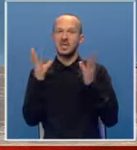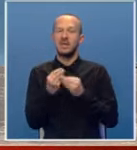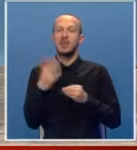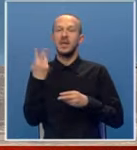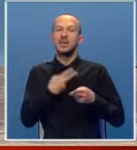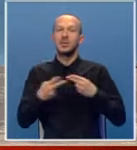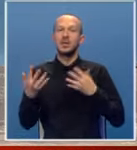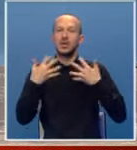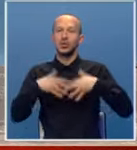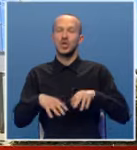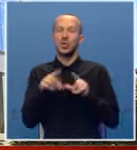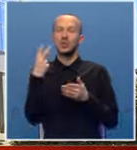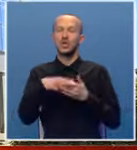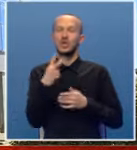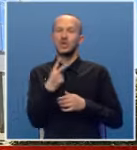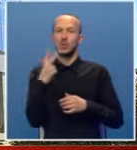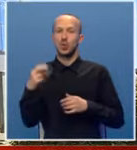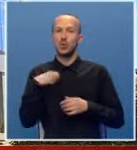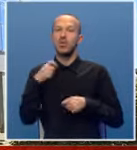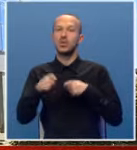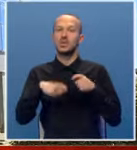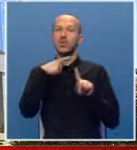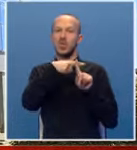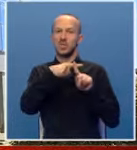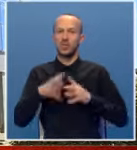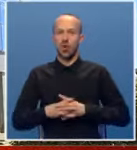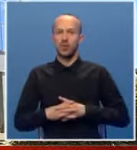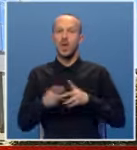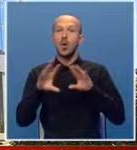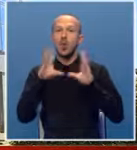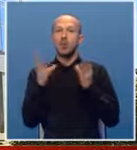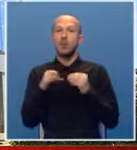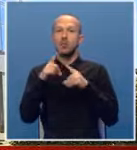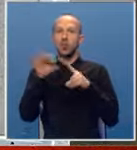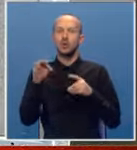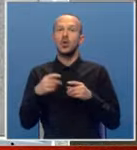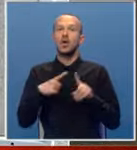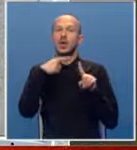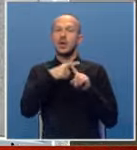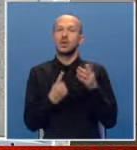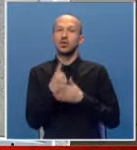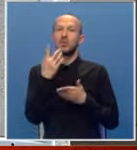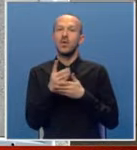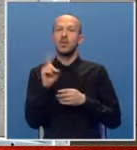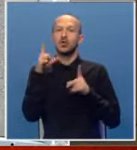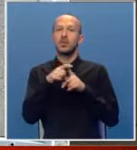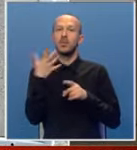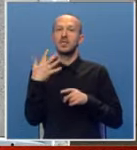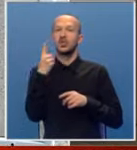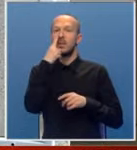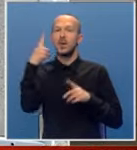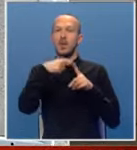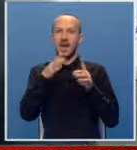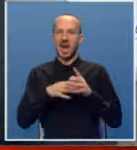distributivnih preduzeća u 2022. poslovalo je pozitivno, pa je ukupan bruto rezultat elektroprivrede bio nešto više od 54